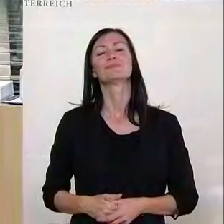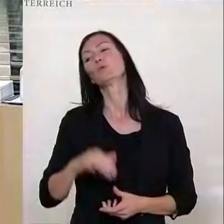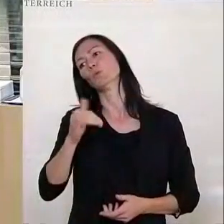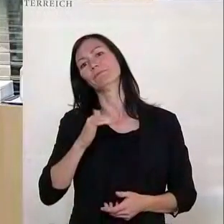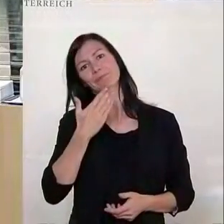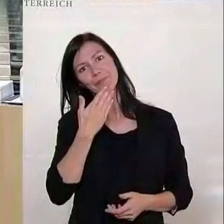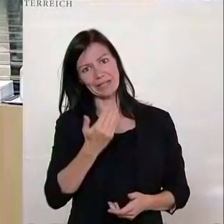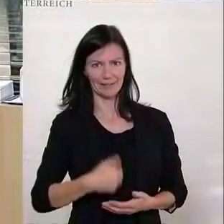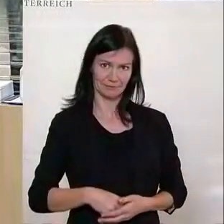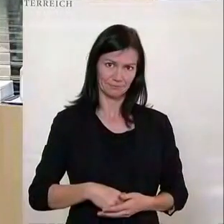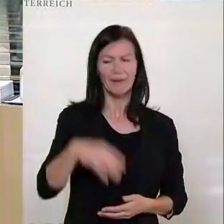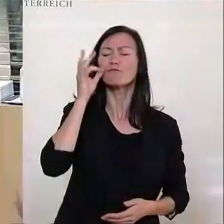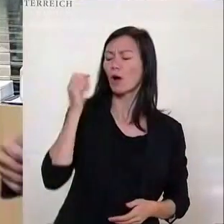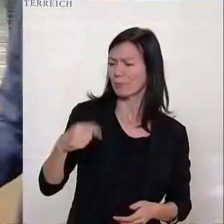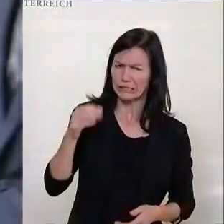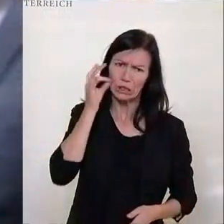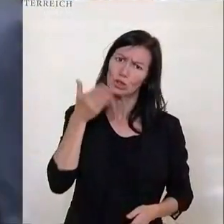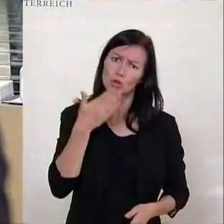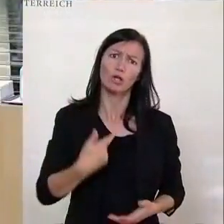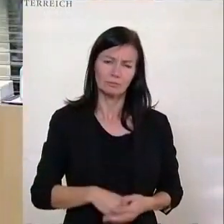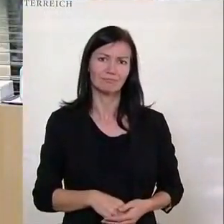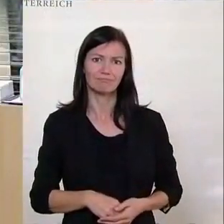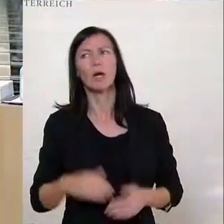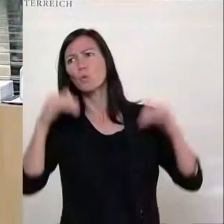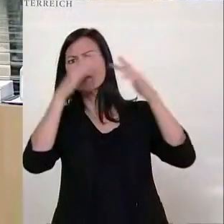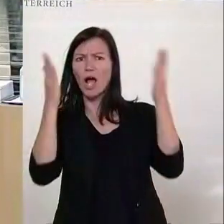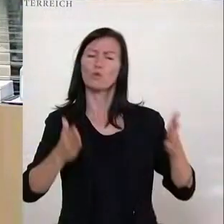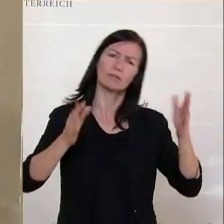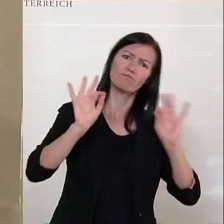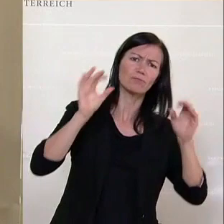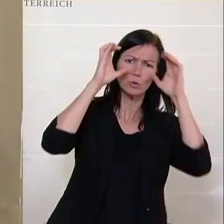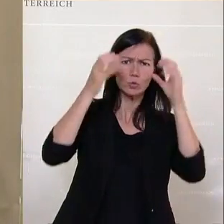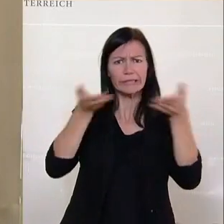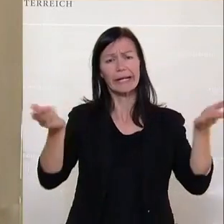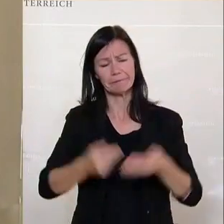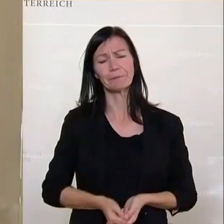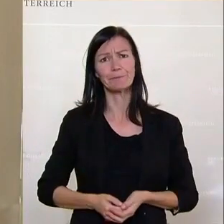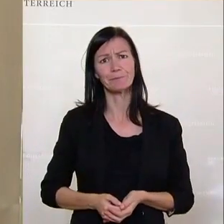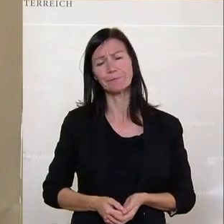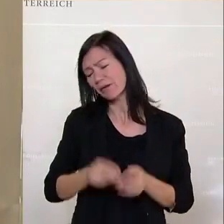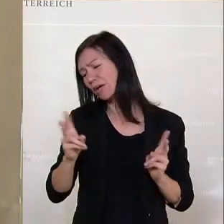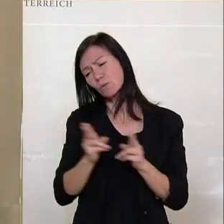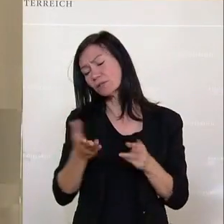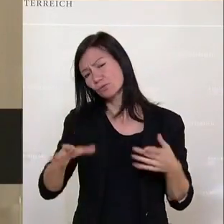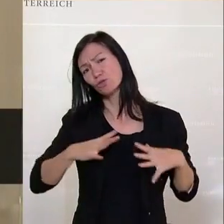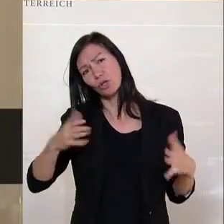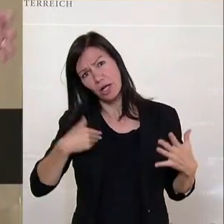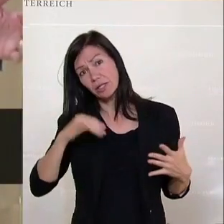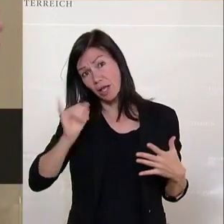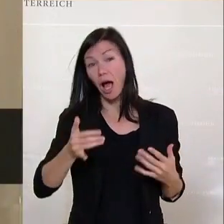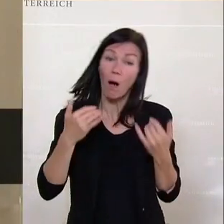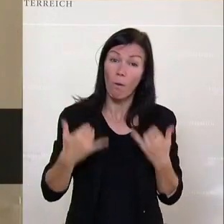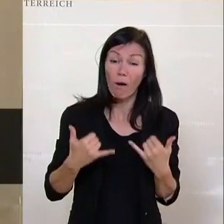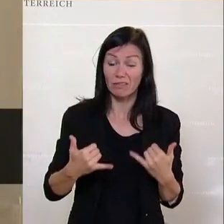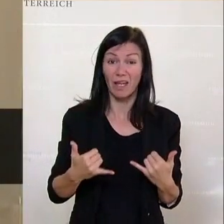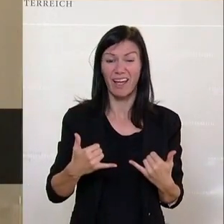Danke, Frau Präsidentin, hohes Haus, warte Zuseher. Vielleicht ganz kurz, es ist schon erschütternd am Tag heute, wir haben fast